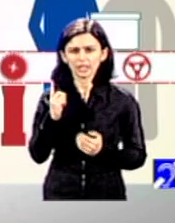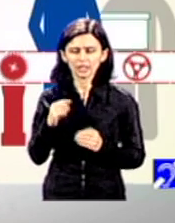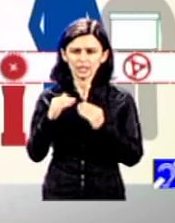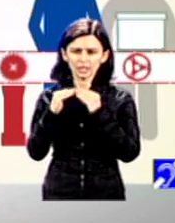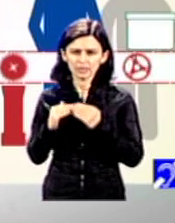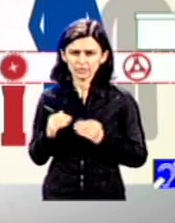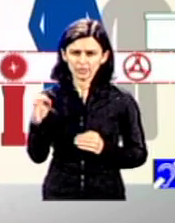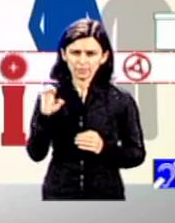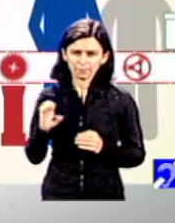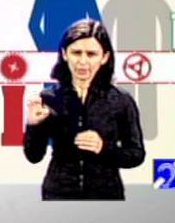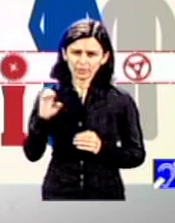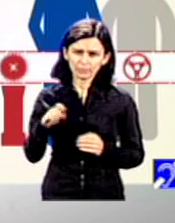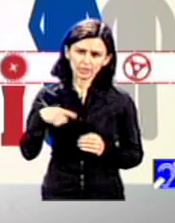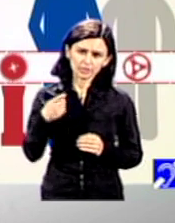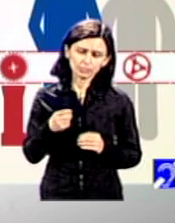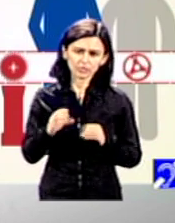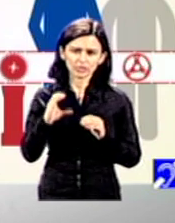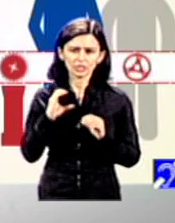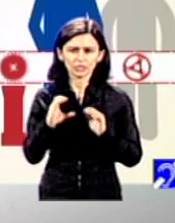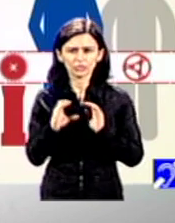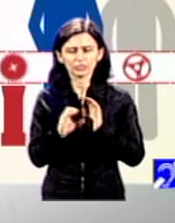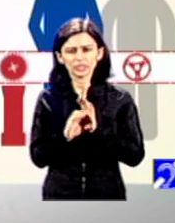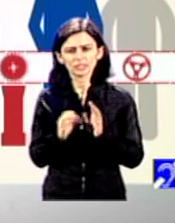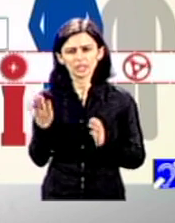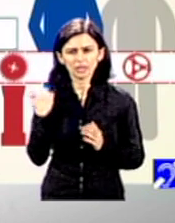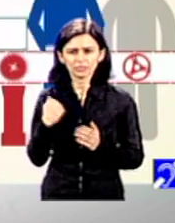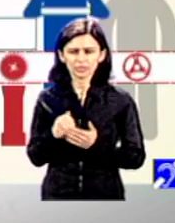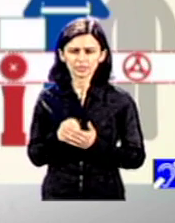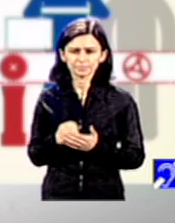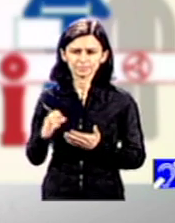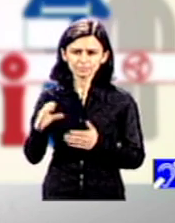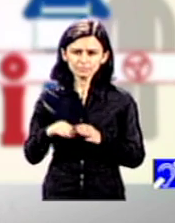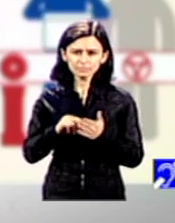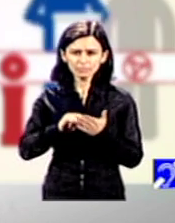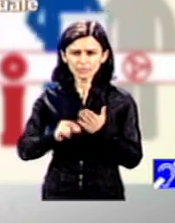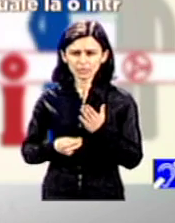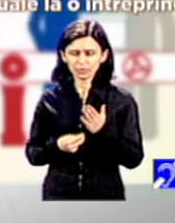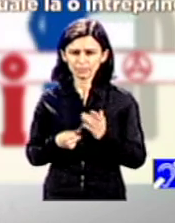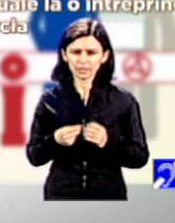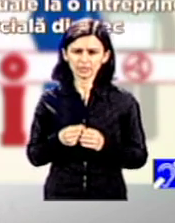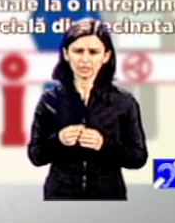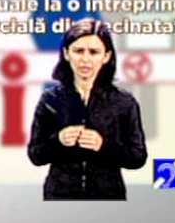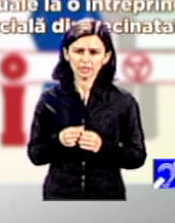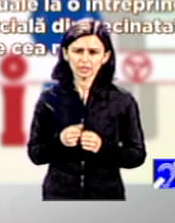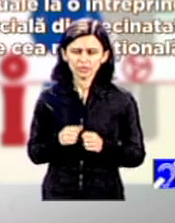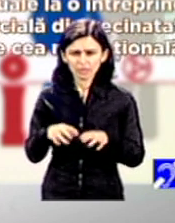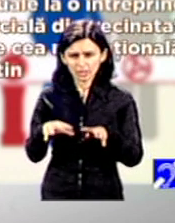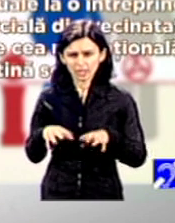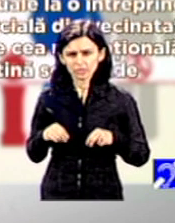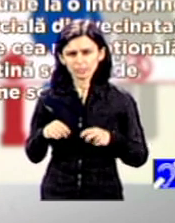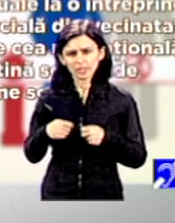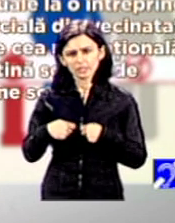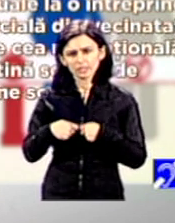ce convenție a fost adoptată și a fost ratificată de toate statele